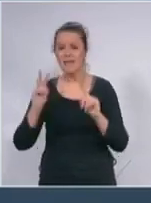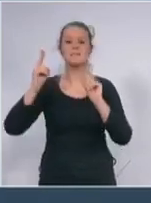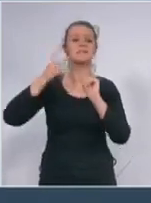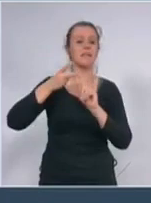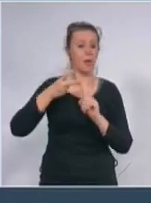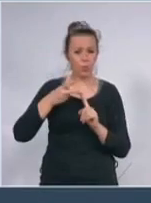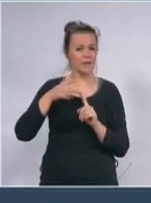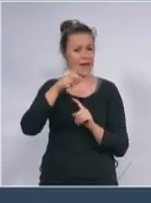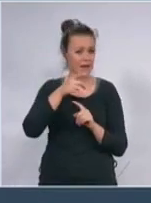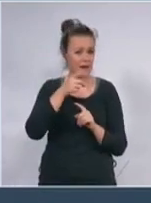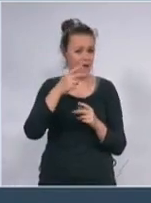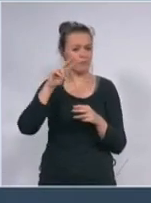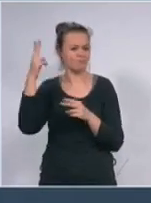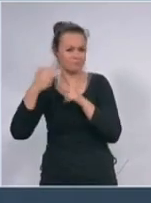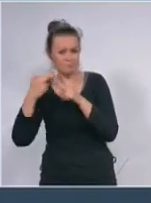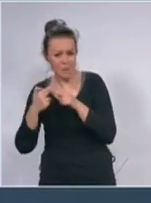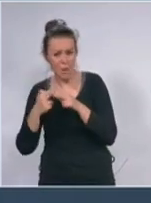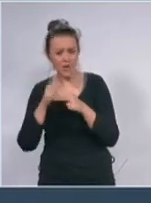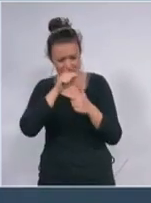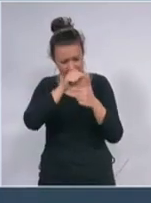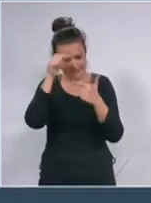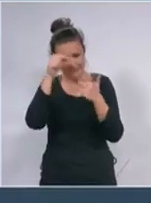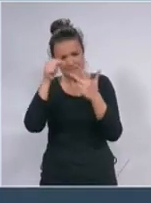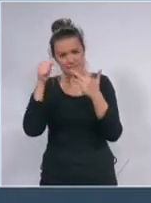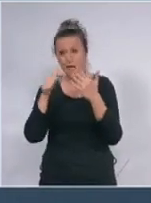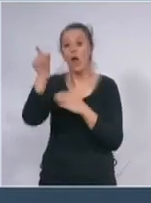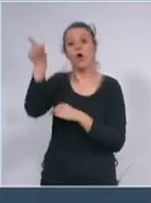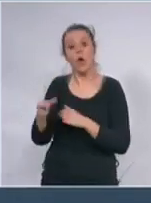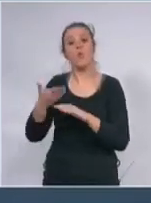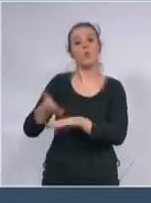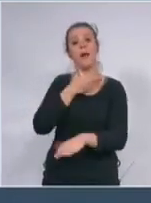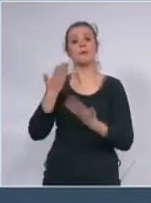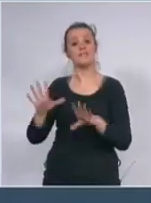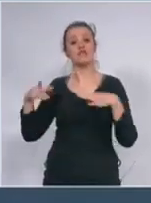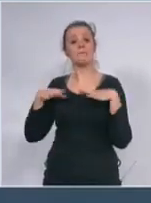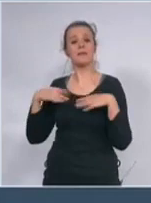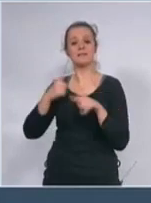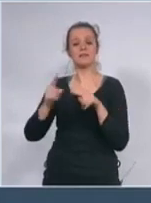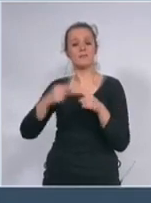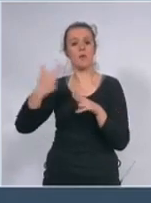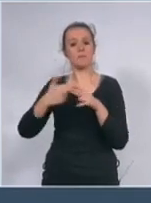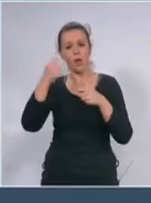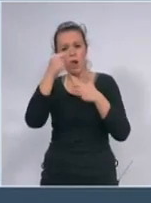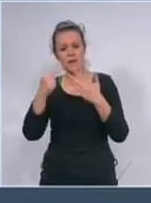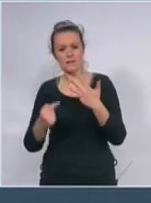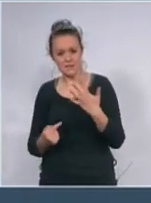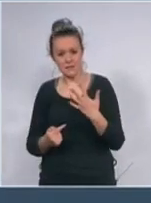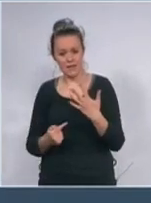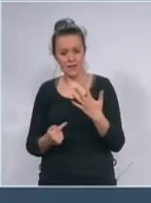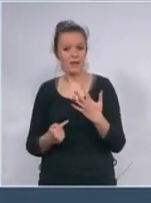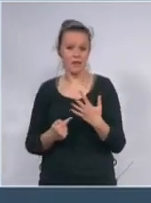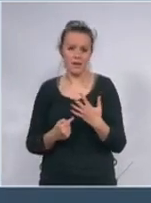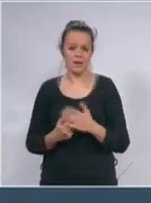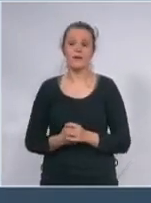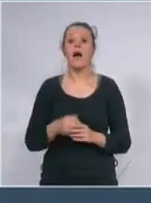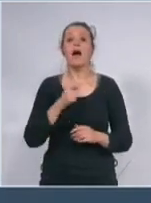penzionisan zbog bolesti dakle molim ljude imamo jednog koji ima amputiranu nogu na respiratoru je li